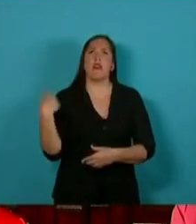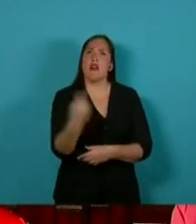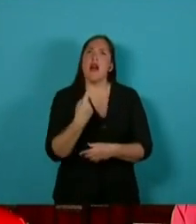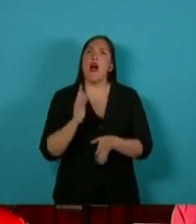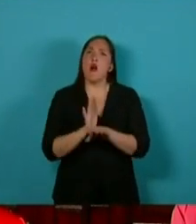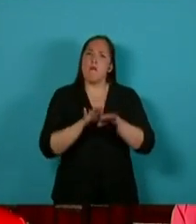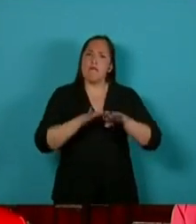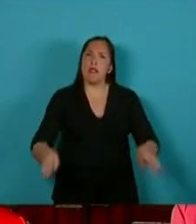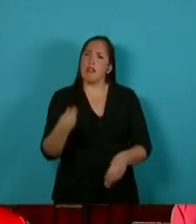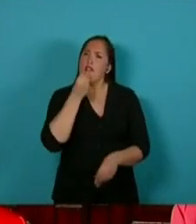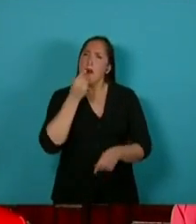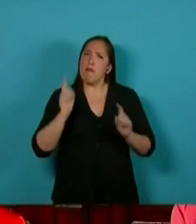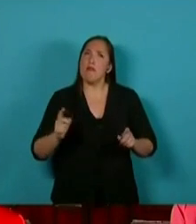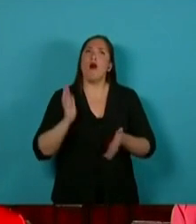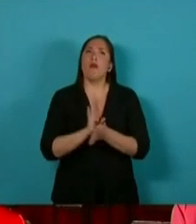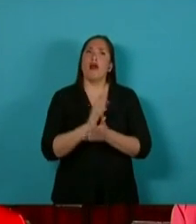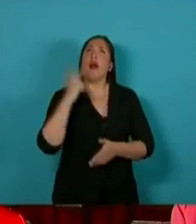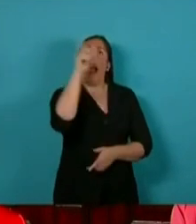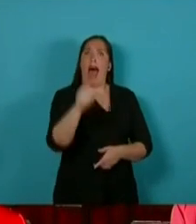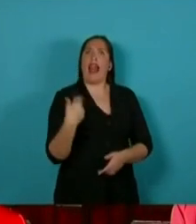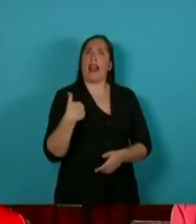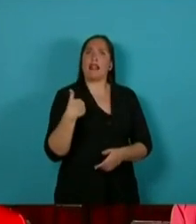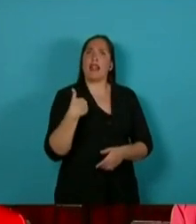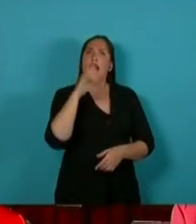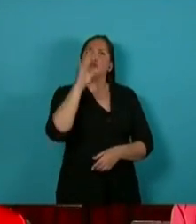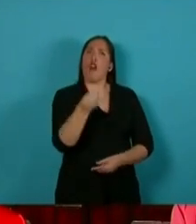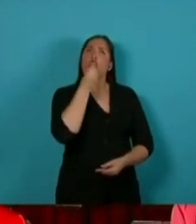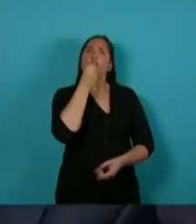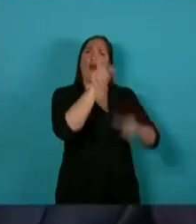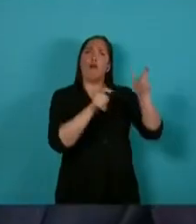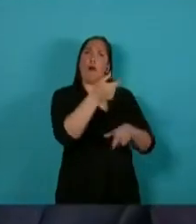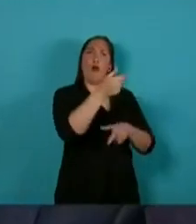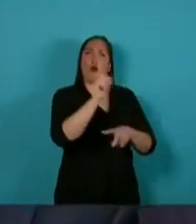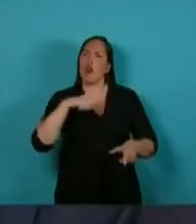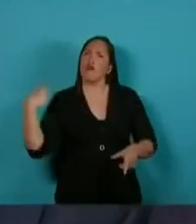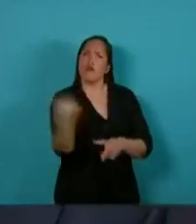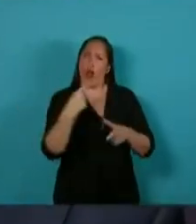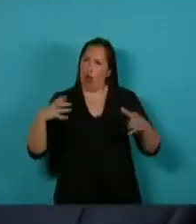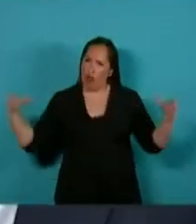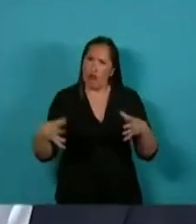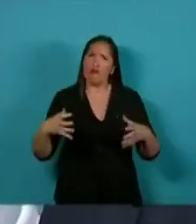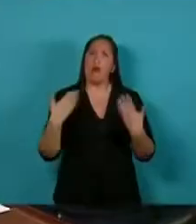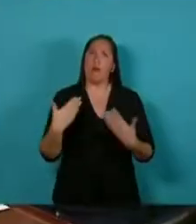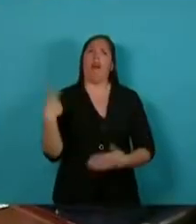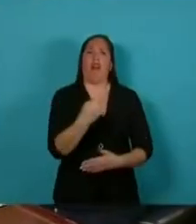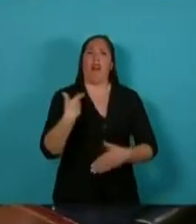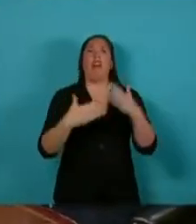55% environ, un taux de pauvreté autour de 40%. Quant à celui du chômage, il dépasse les 10%. Merci d'avoir regardé cette